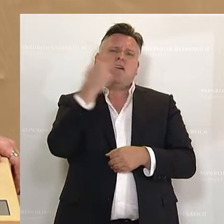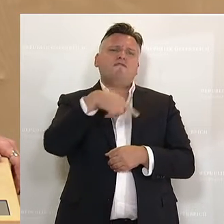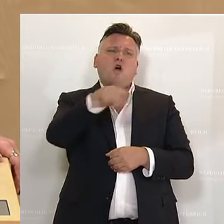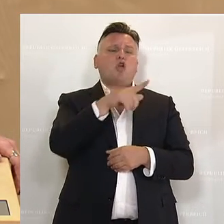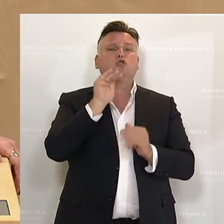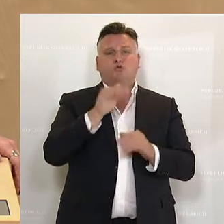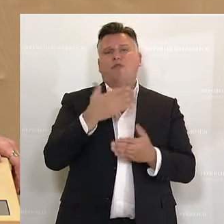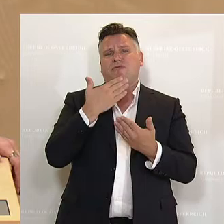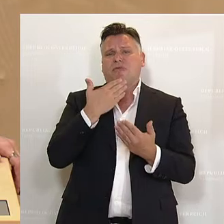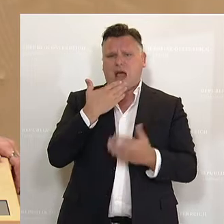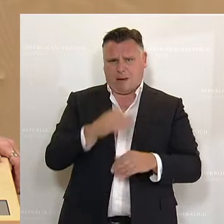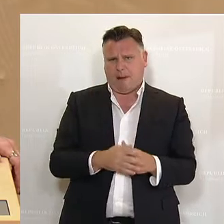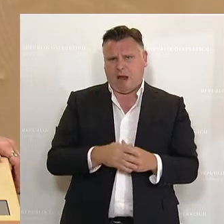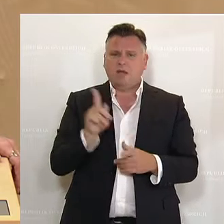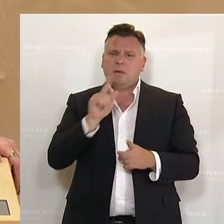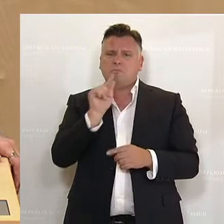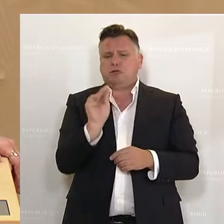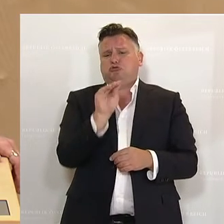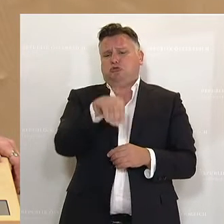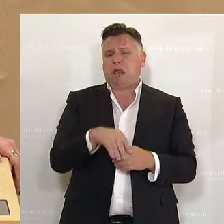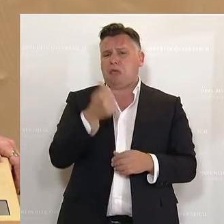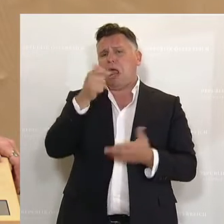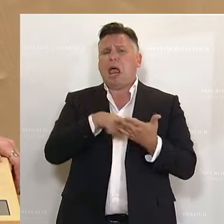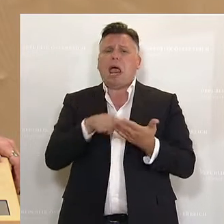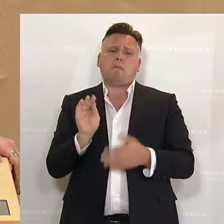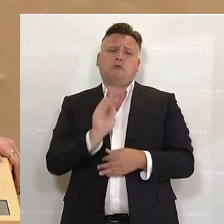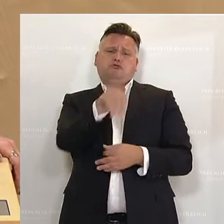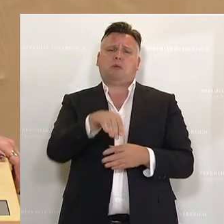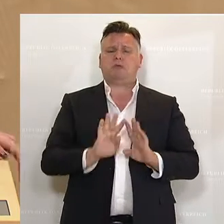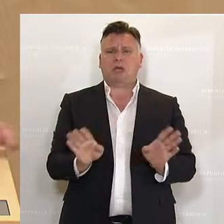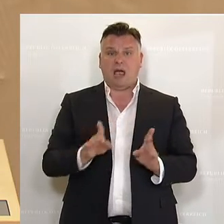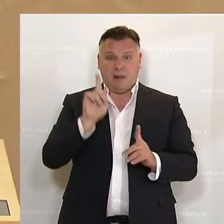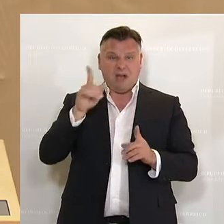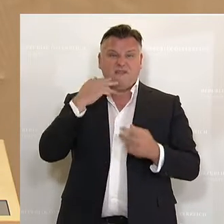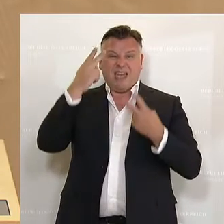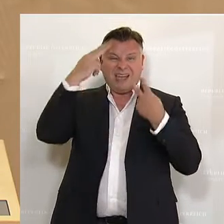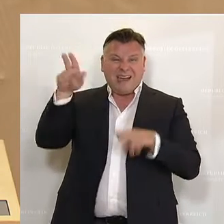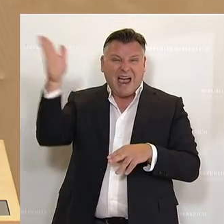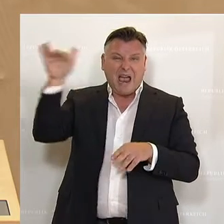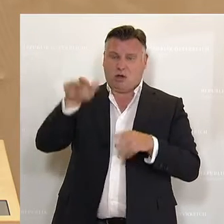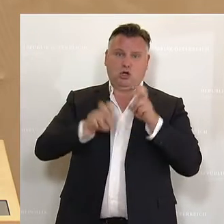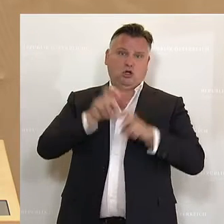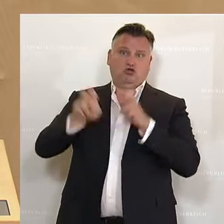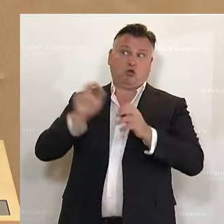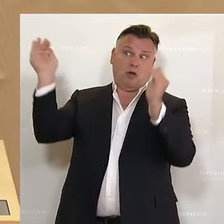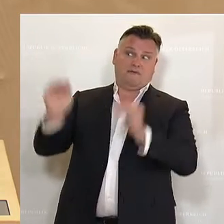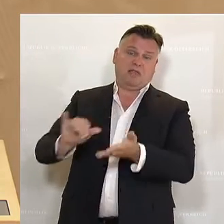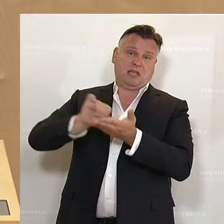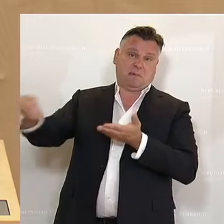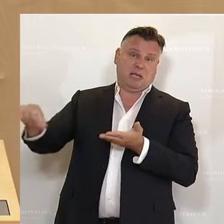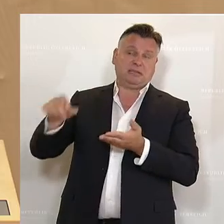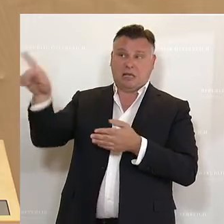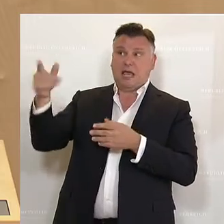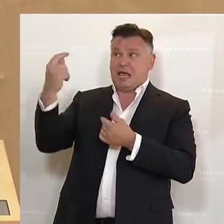der ÖVP und der Grünen, für Almosen, für Einmalzahlungen, obwohl Milliardärinnen Steuererleichterungen bestellen konnten und sie